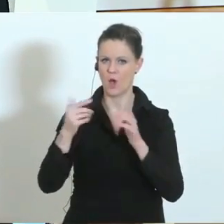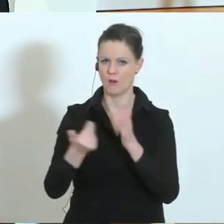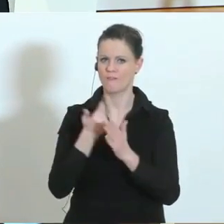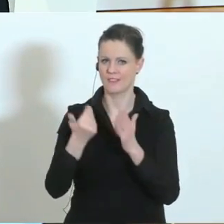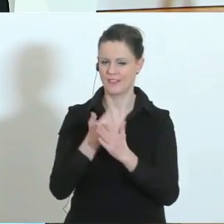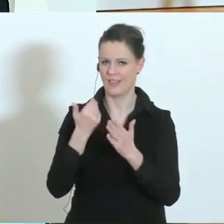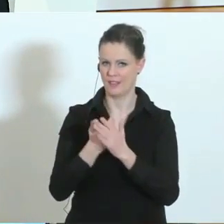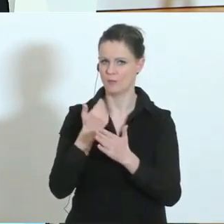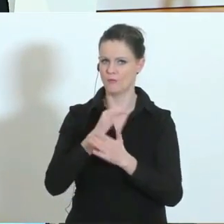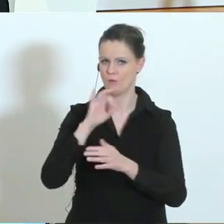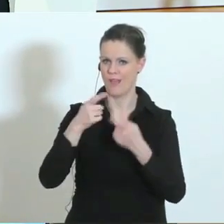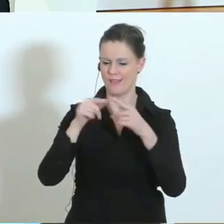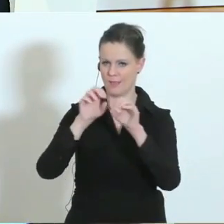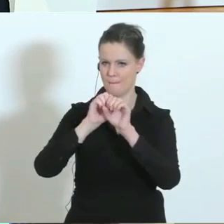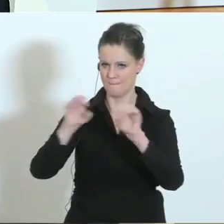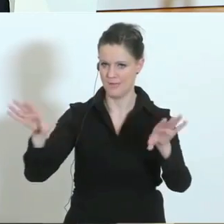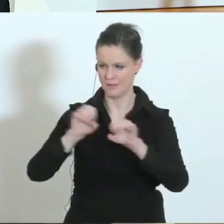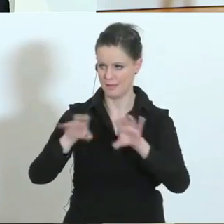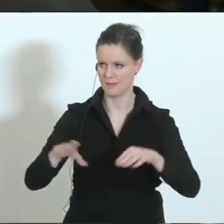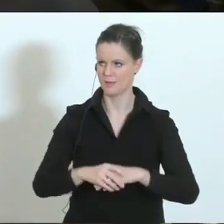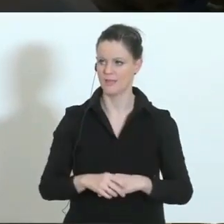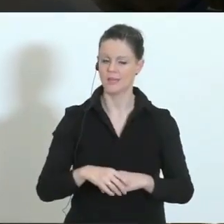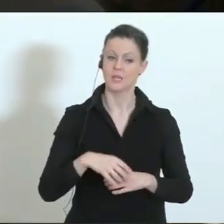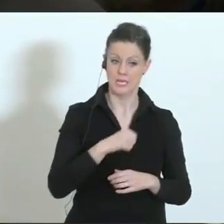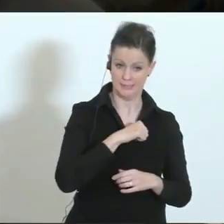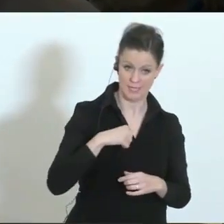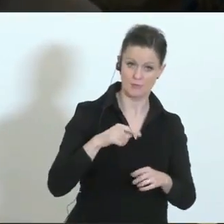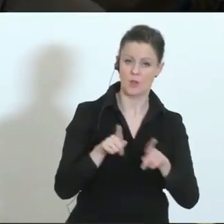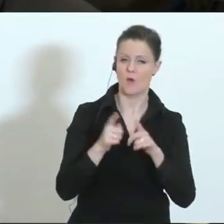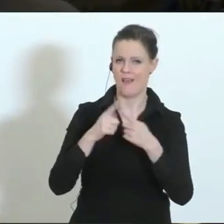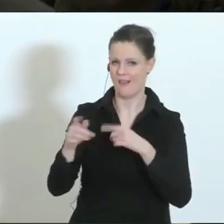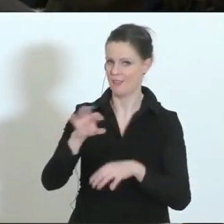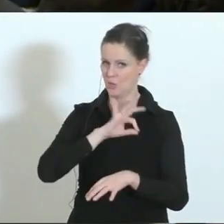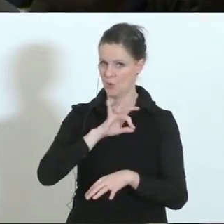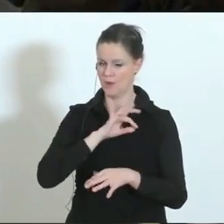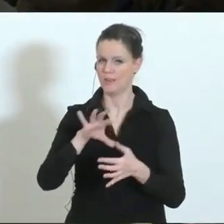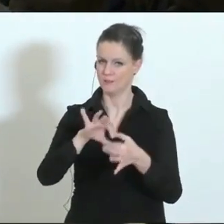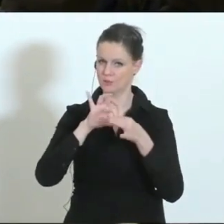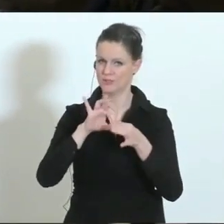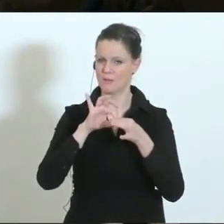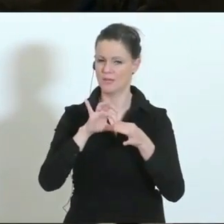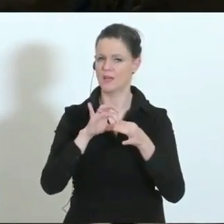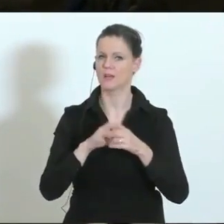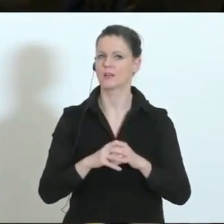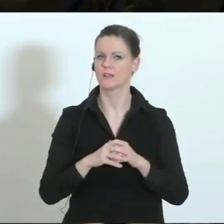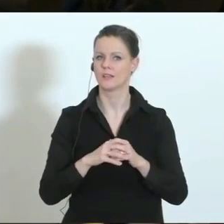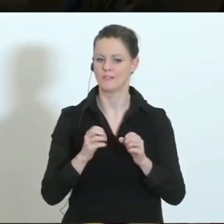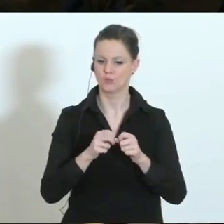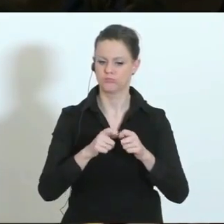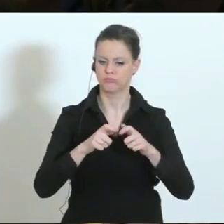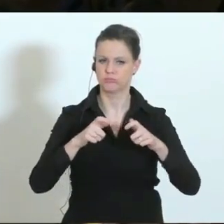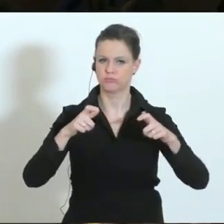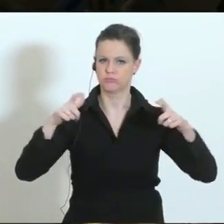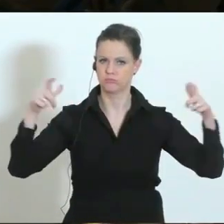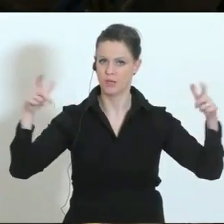die nicht kommen konnten, eine oder zwei. Bitte sehr. Von uns selbst und auch von anderen Kollegen, nochmal zu den Zuwachsraten.